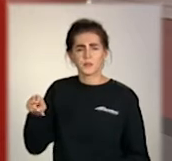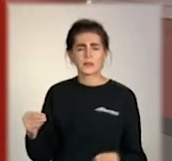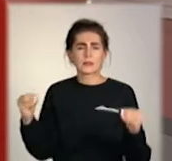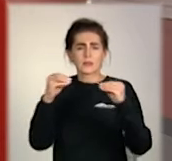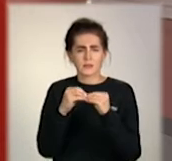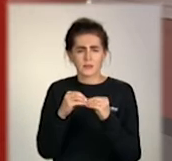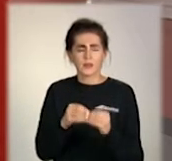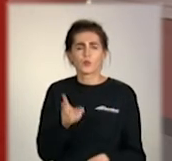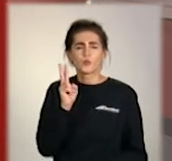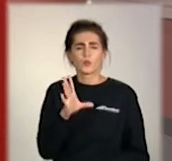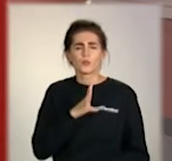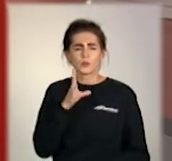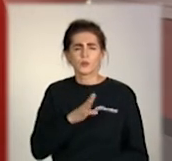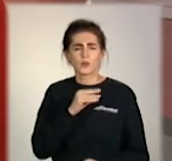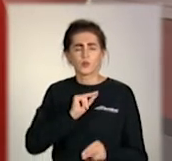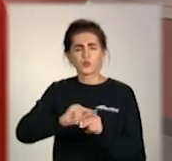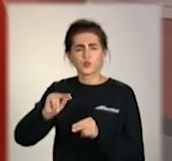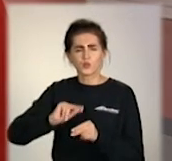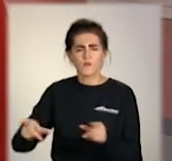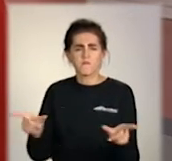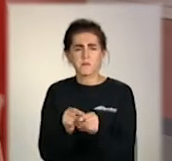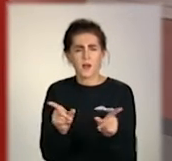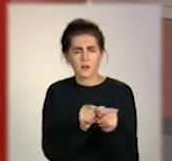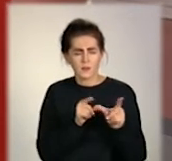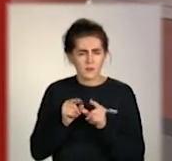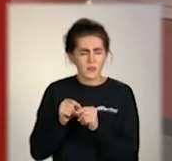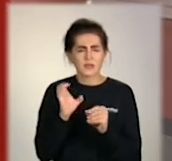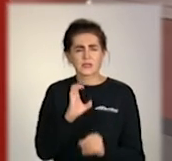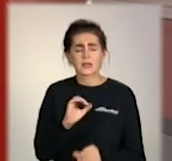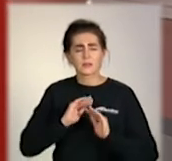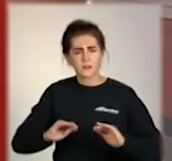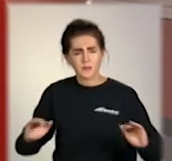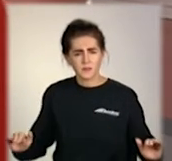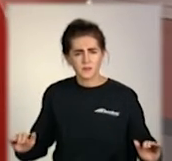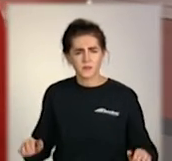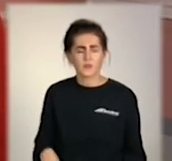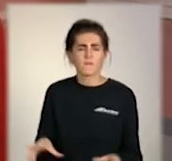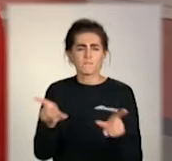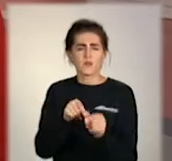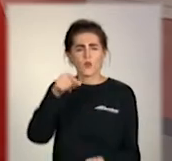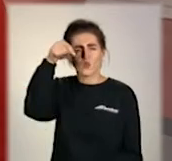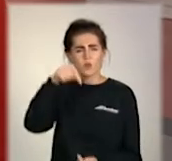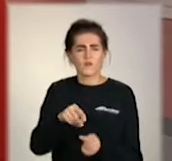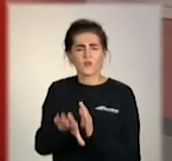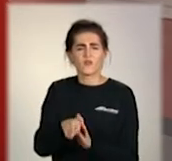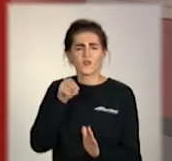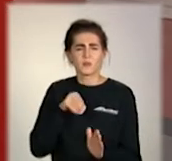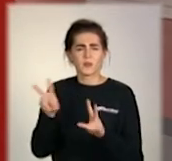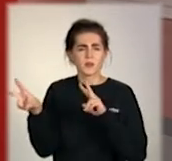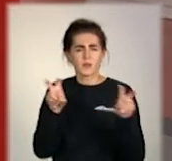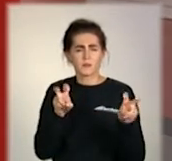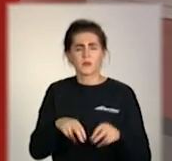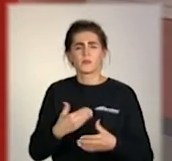які будуть проводити інтегровані уроки в парах з дітьми, відповідно до обраної теми,